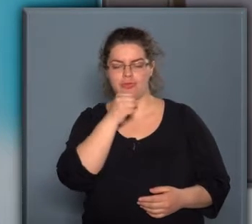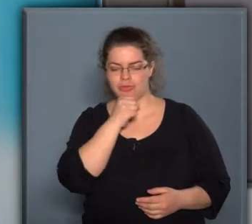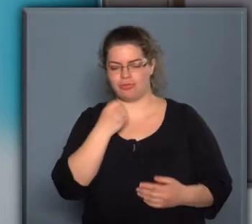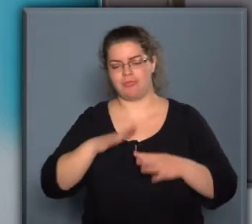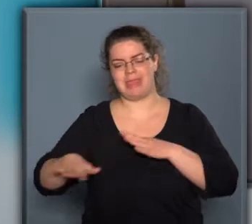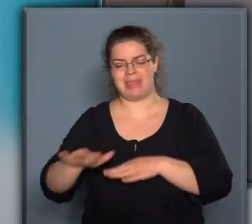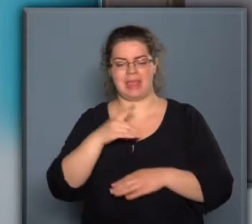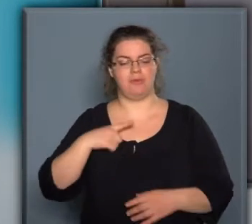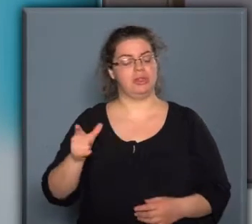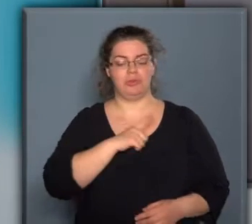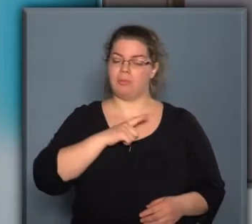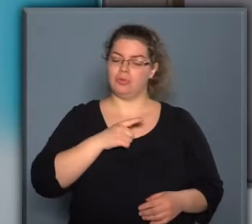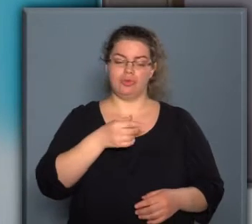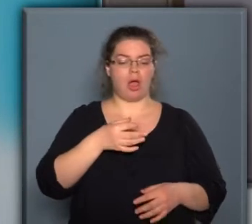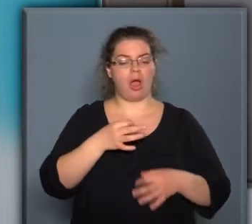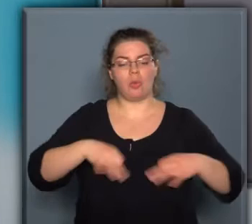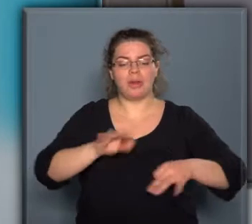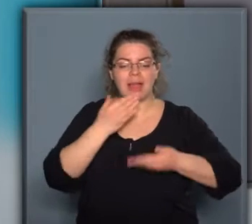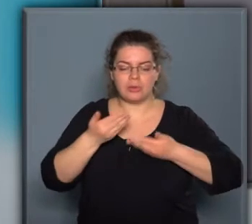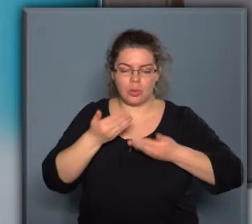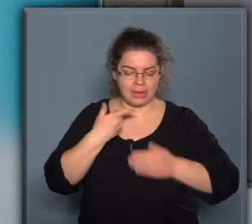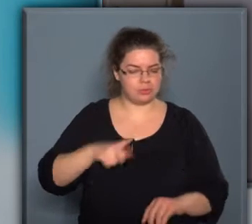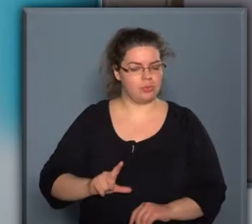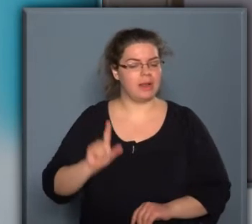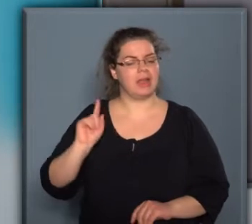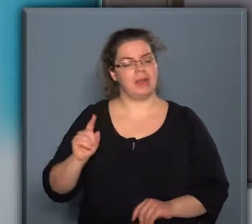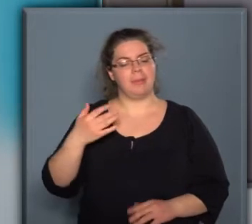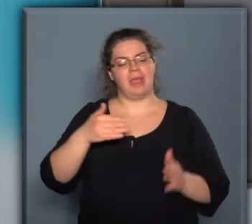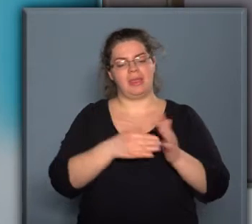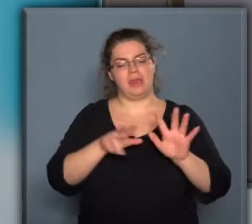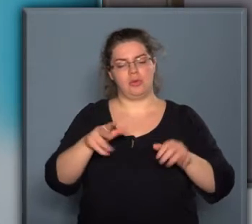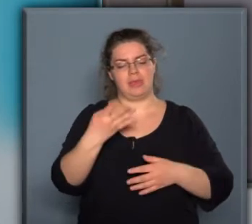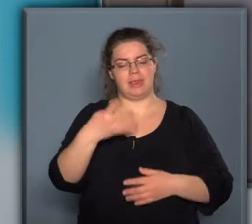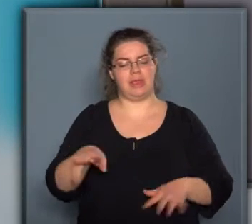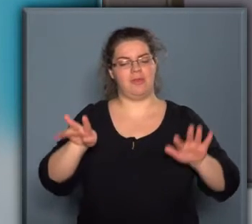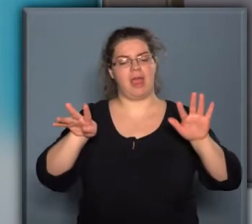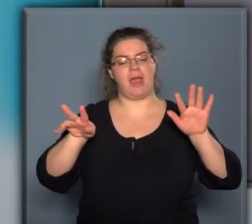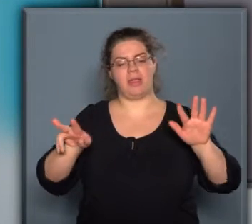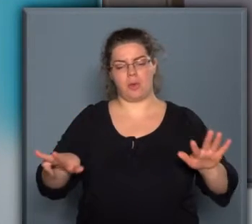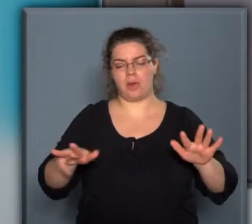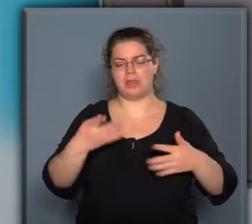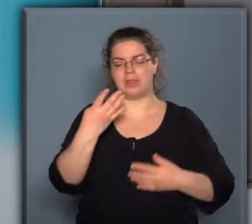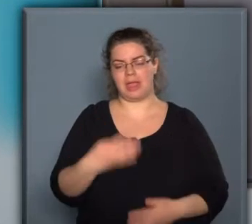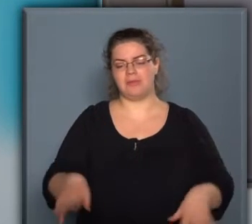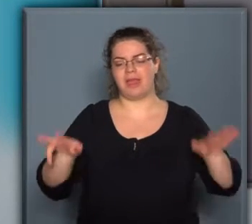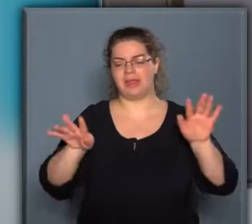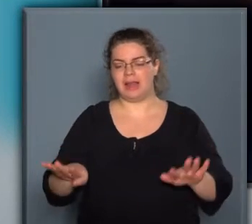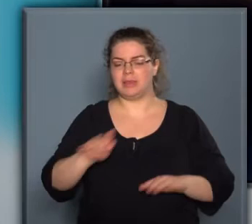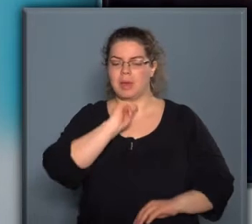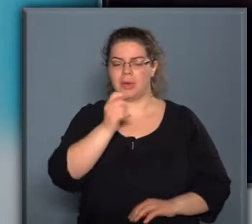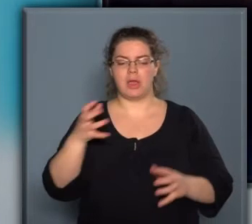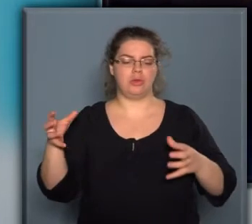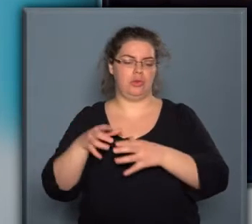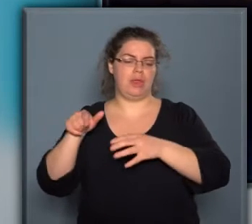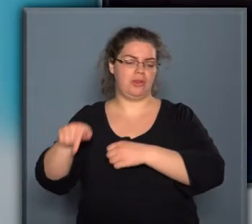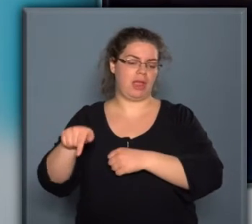és ott nem csak országgyűléseket folytattak, hanem 1848-49-ben például a Magyar Tüzérség